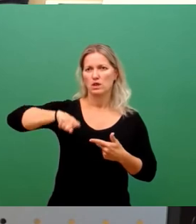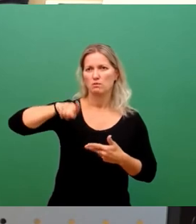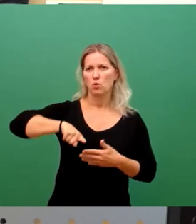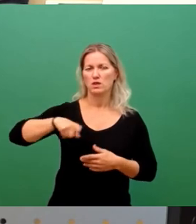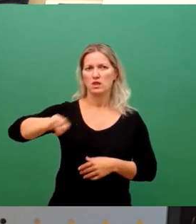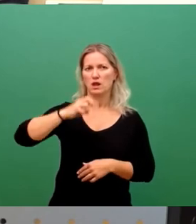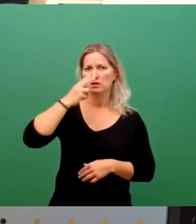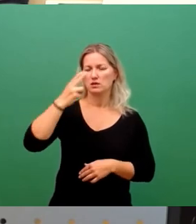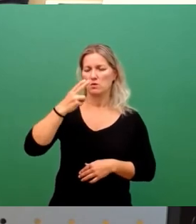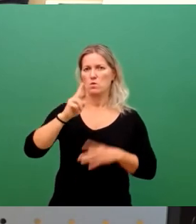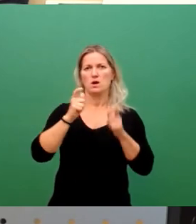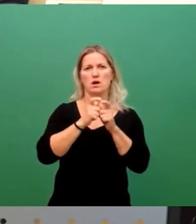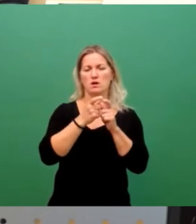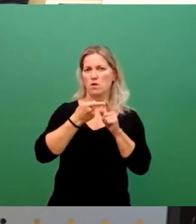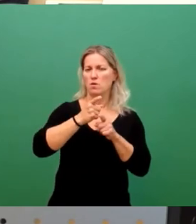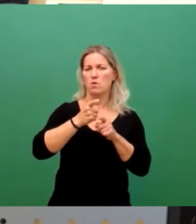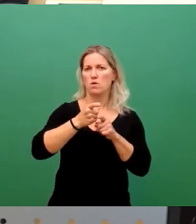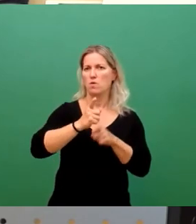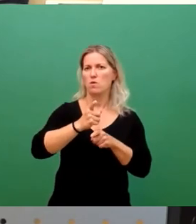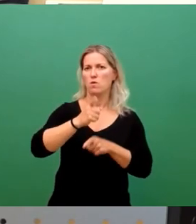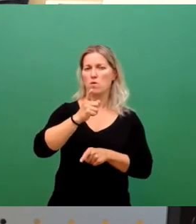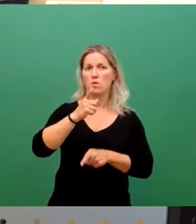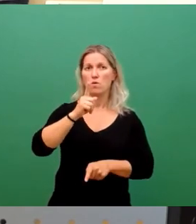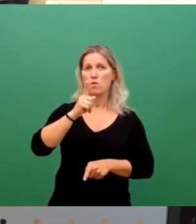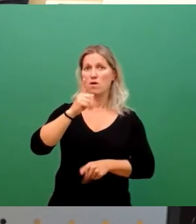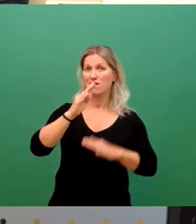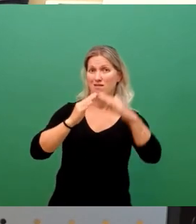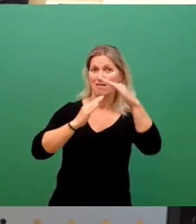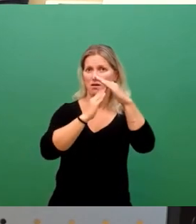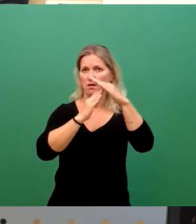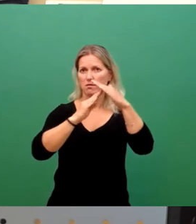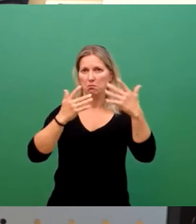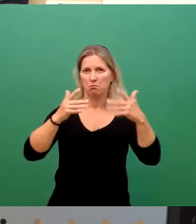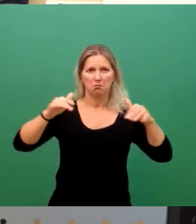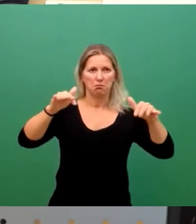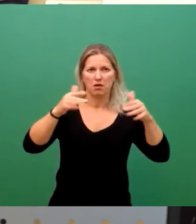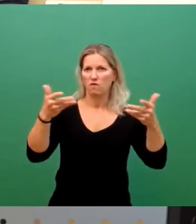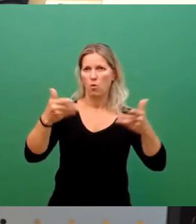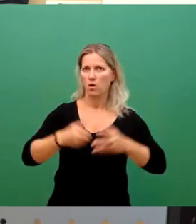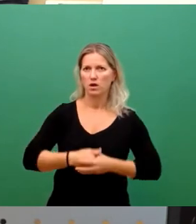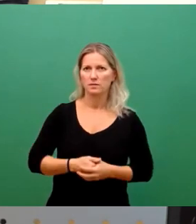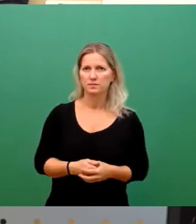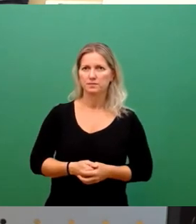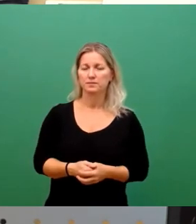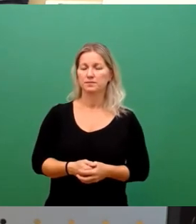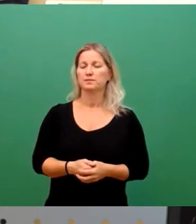neue Rekordwerte und ein Ende der Fahnenstange ist noch lange nicht in Sicht. Klar ist,